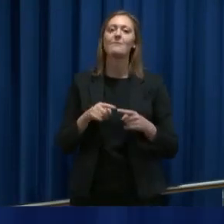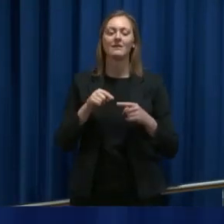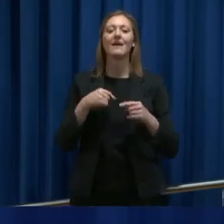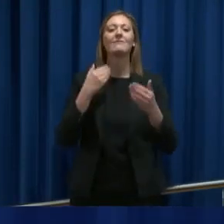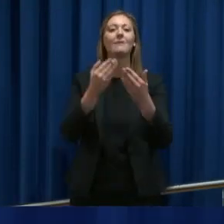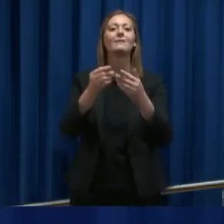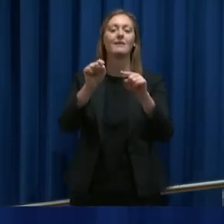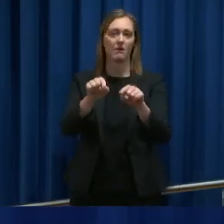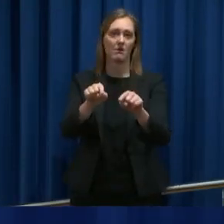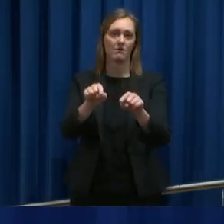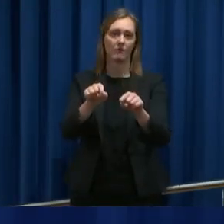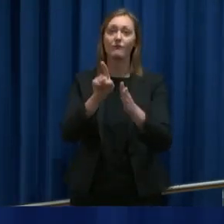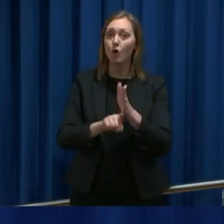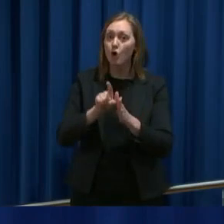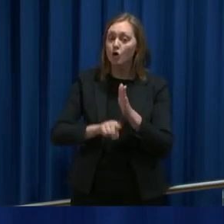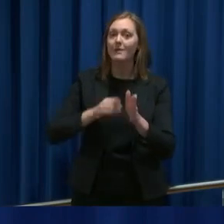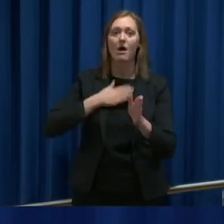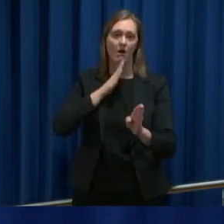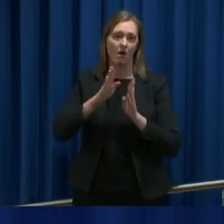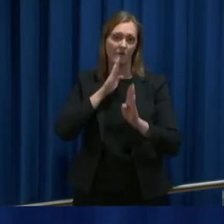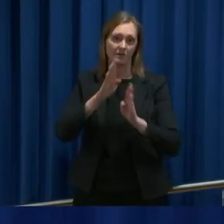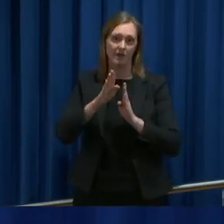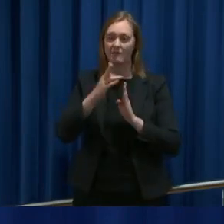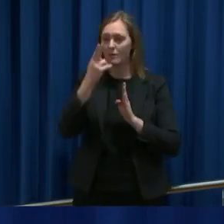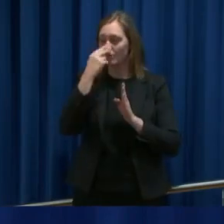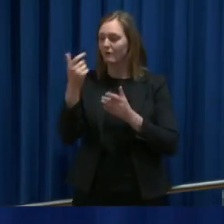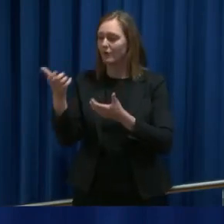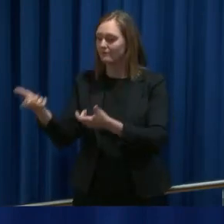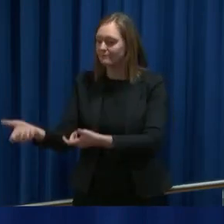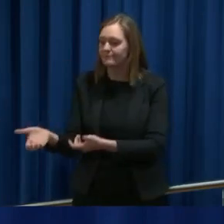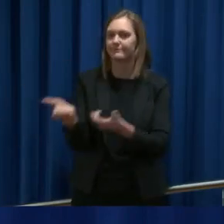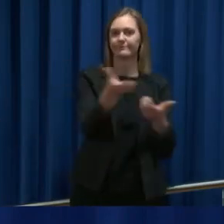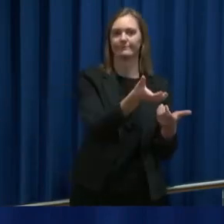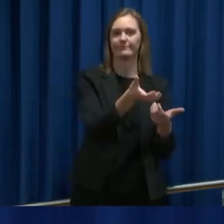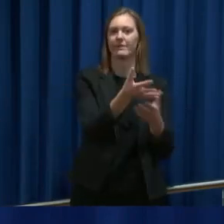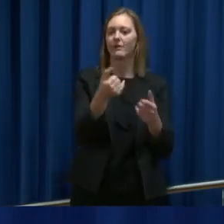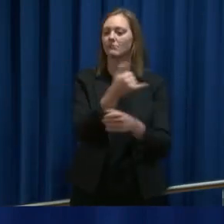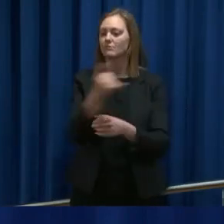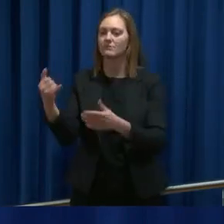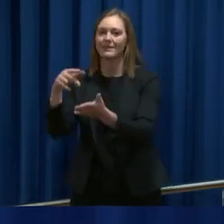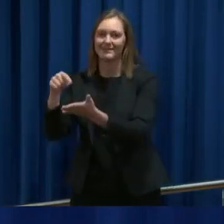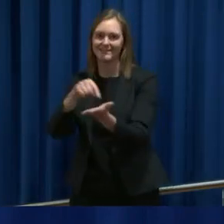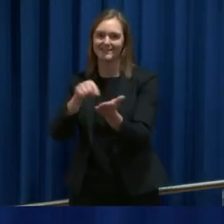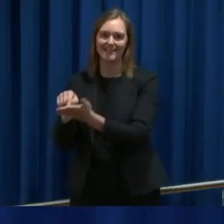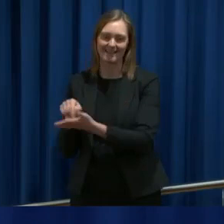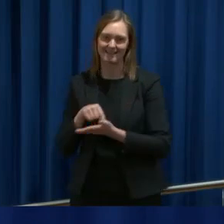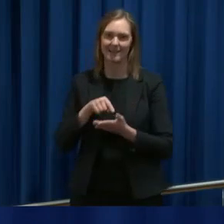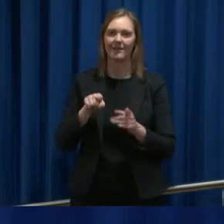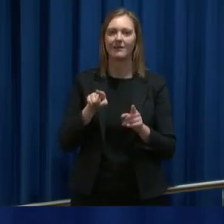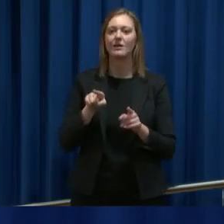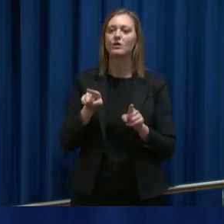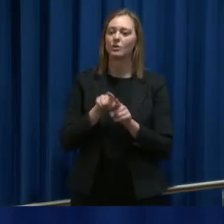en avtale med å forsøke å få hentet ut fra de stedene hvor vi nå bidrar med at